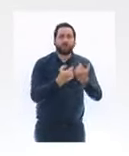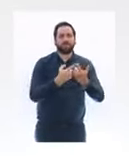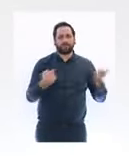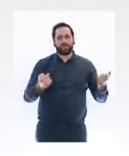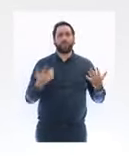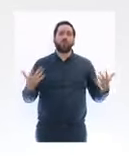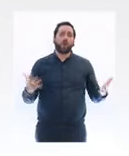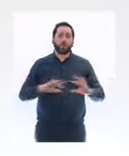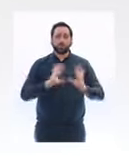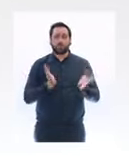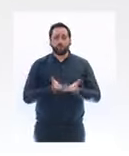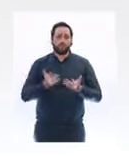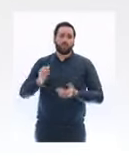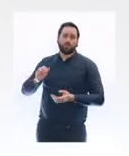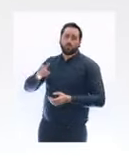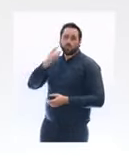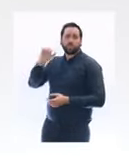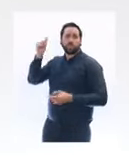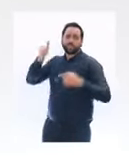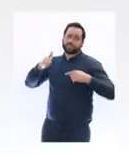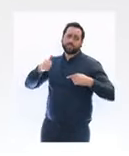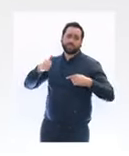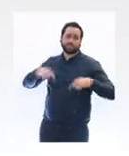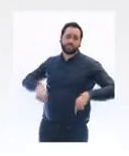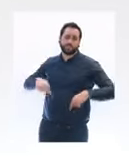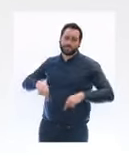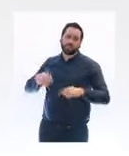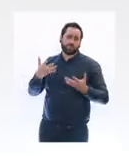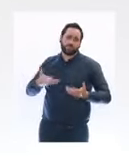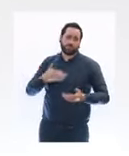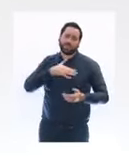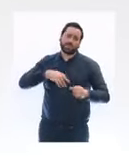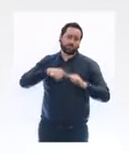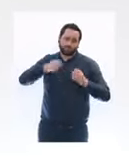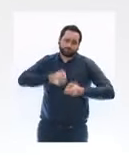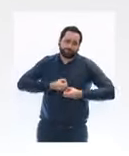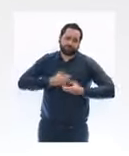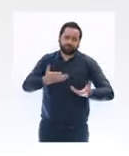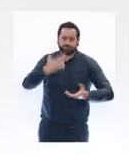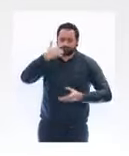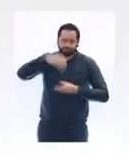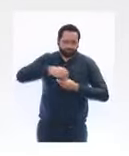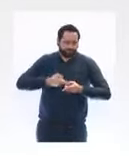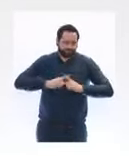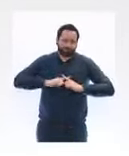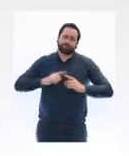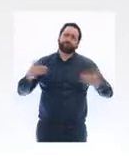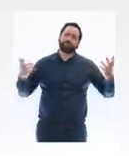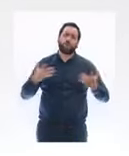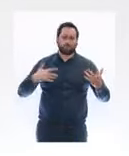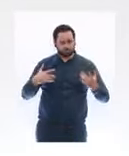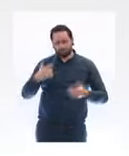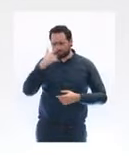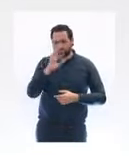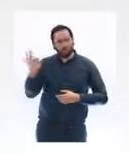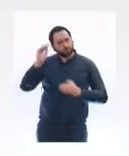terminer, M. le Premier ministre, par une conviction profonde. L'économie française a des bases solides. Elle a des